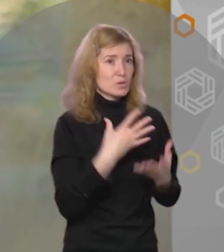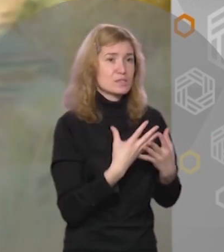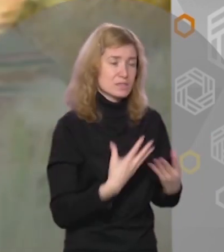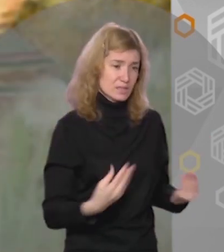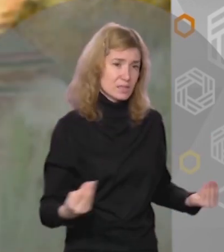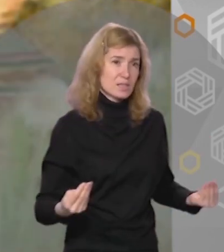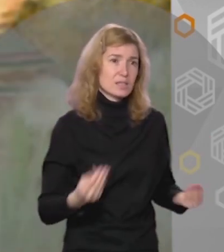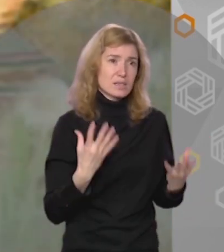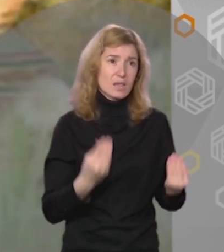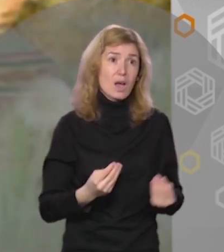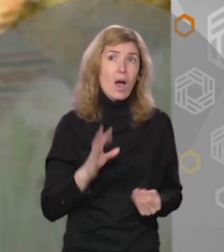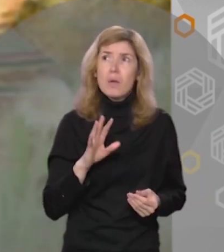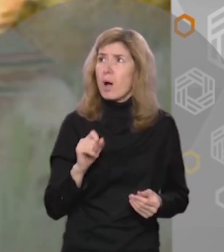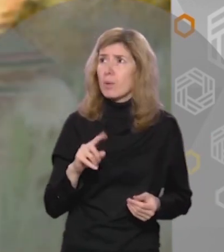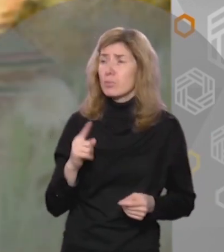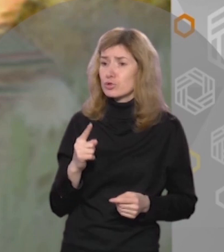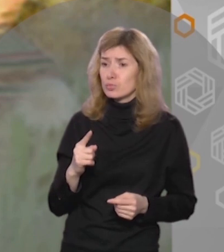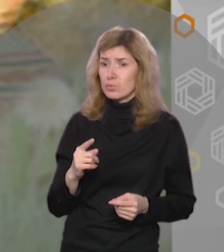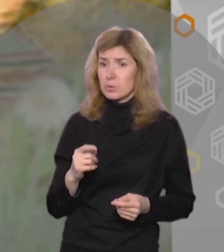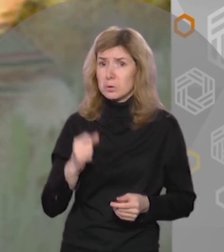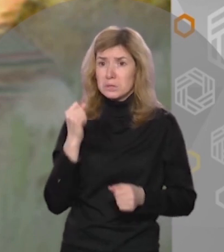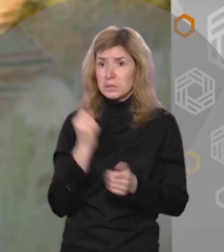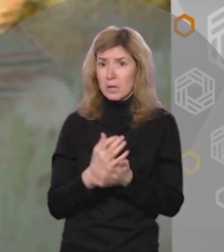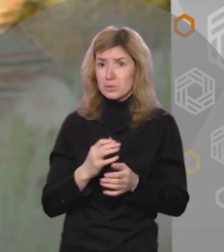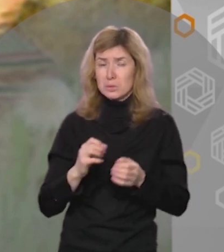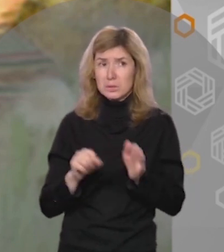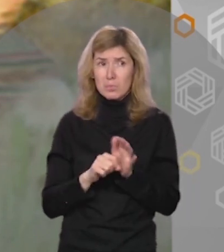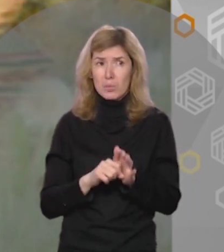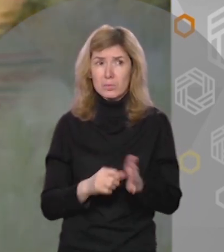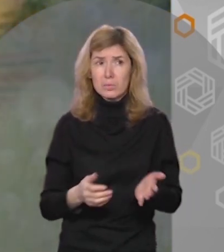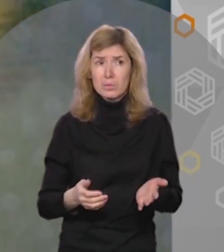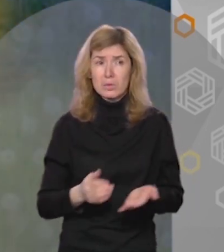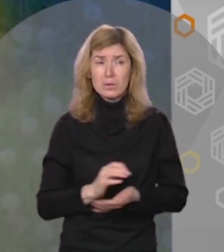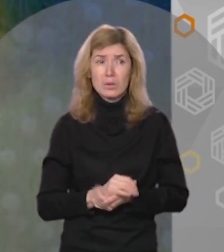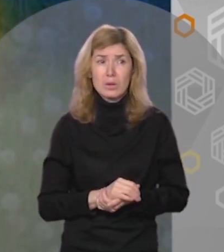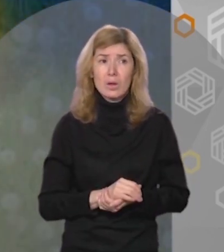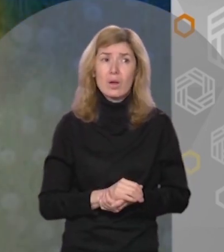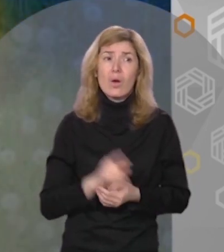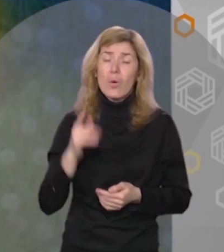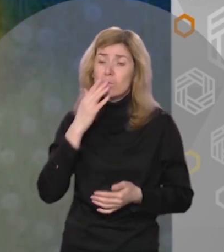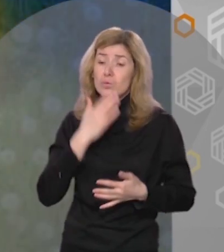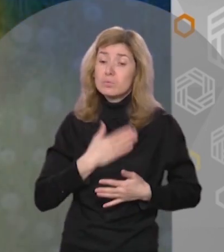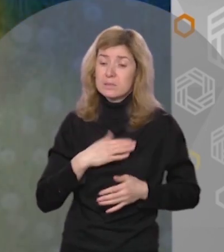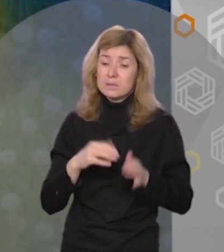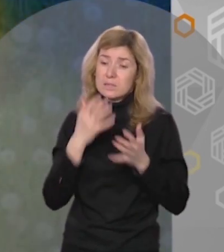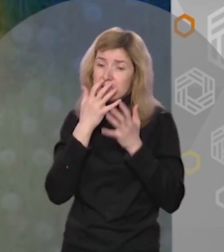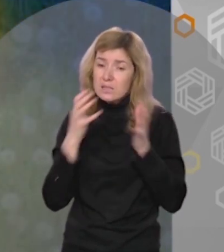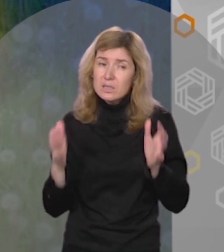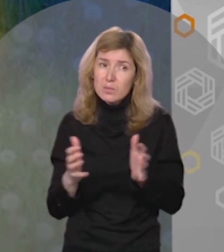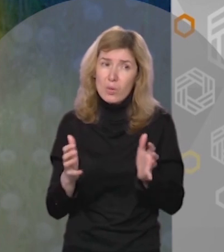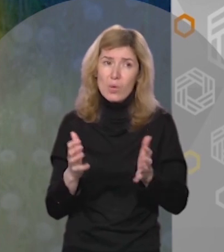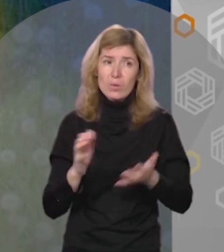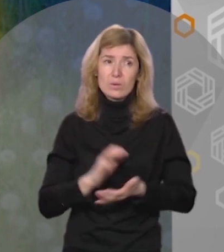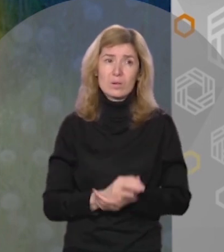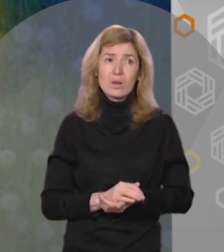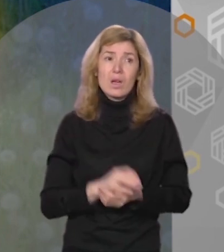дни Мама, а почему не пел он зимой? Спросил рыжик Он любит тепло, сказала